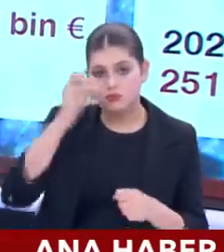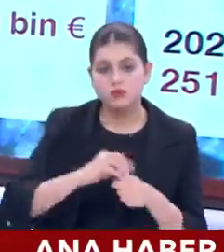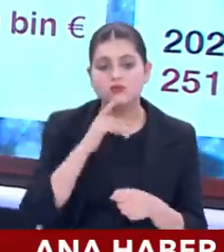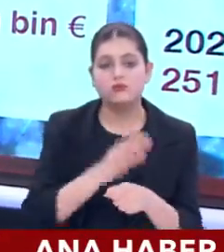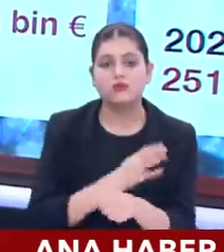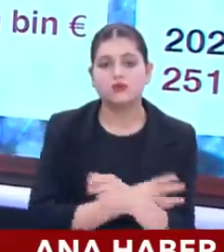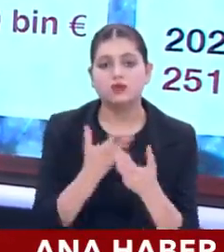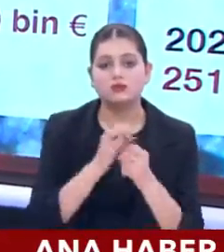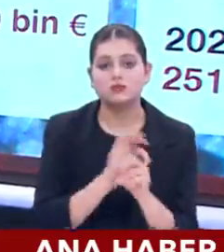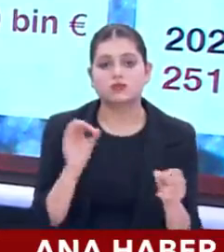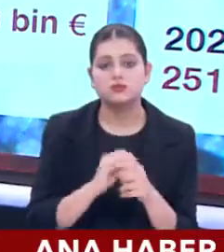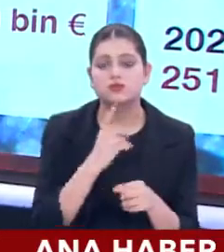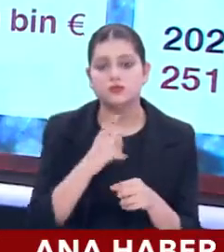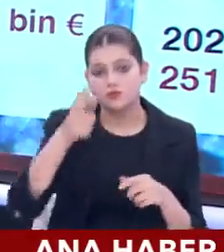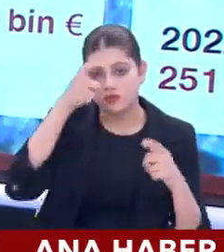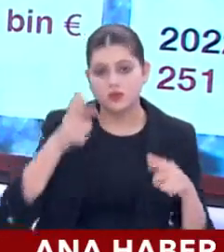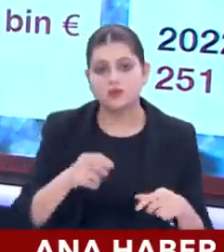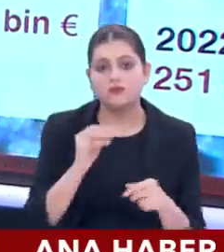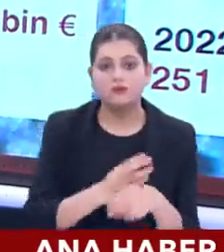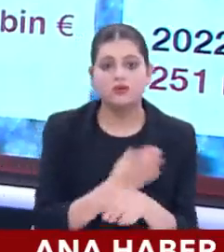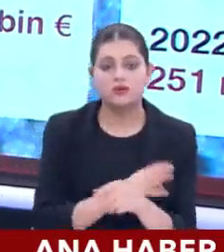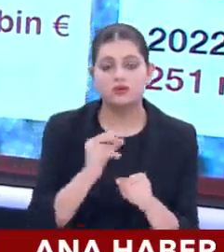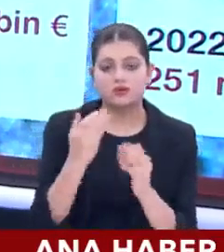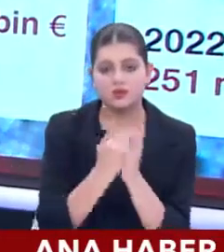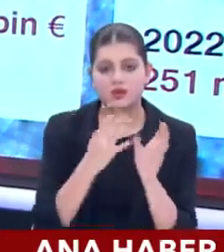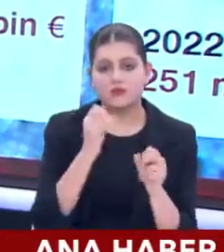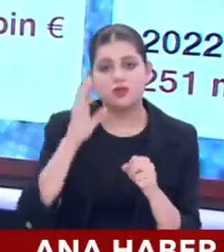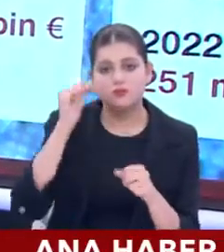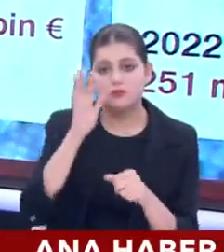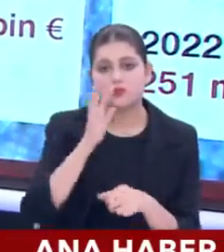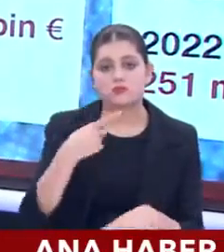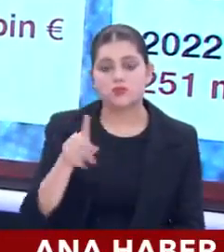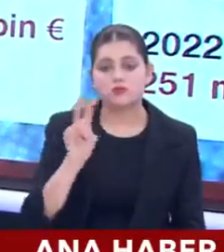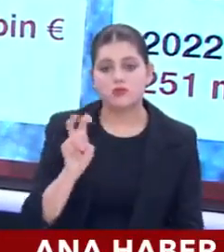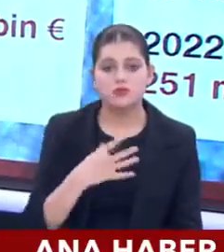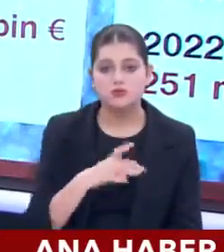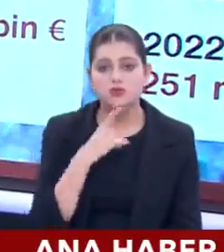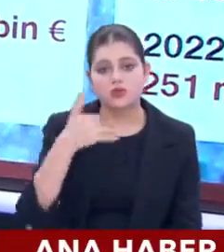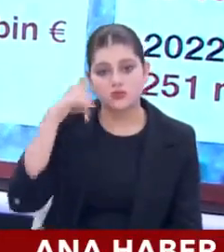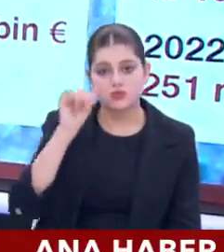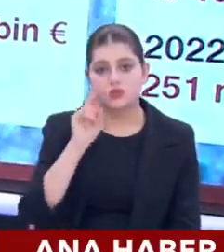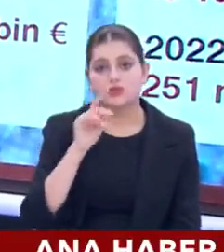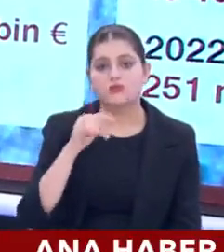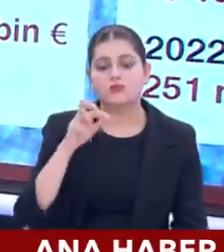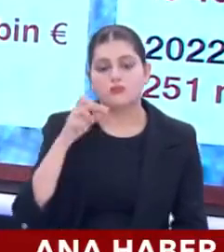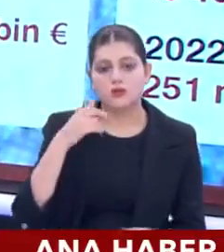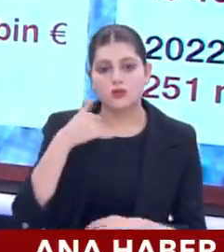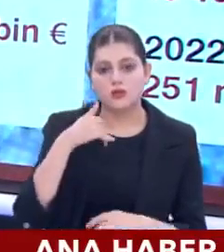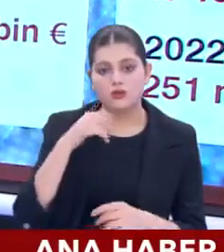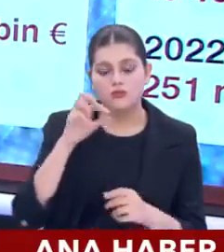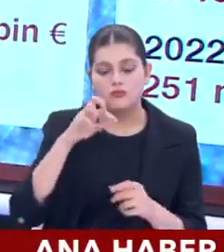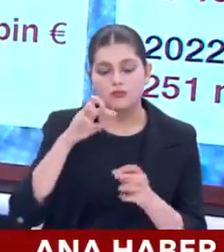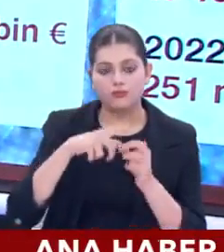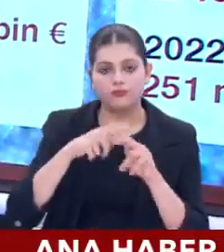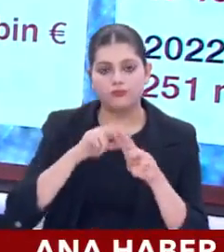vatandaşlık almıyor. Ülkelerin vatandaşlık için şartları neler? Amerika 500 bin dolar istiyor. İspanya, İtalya, Portekiz 500 bin